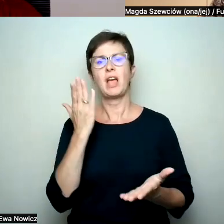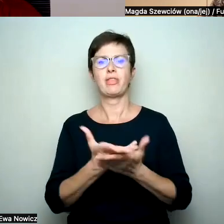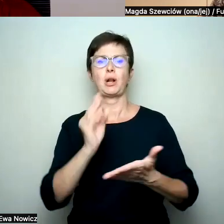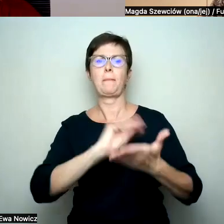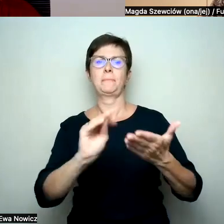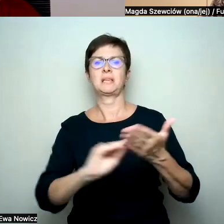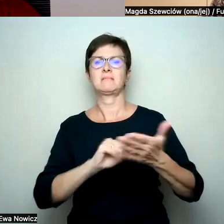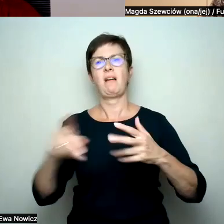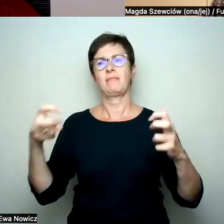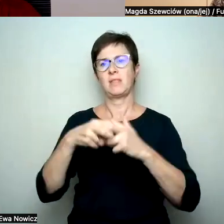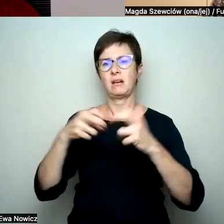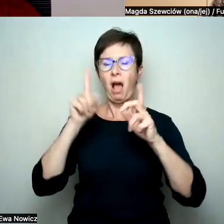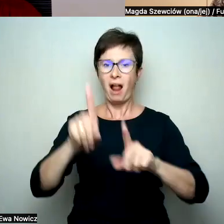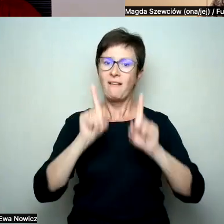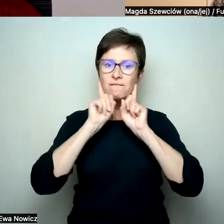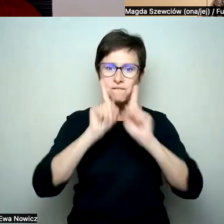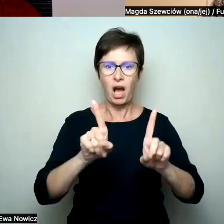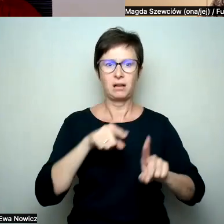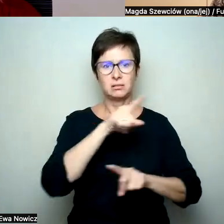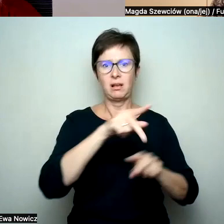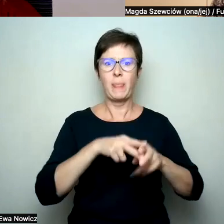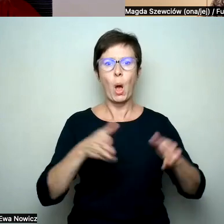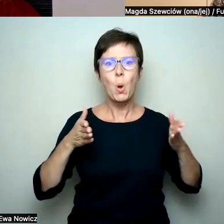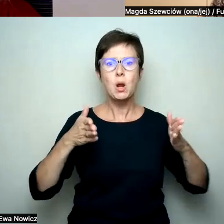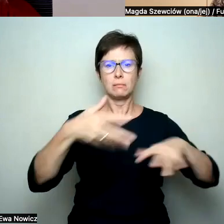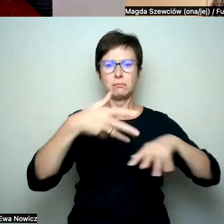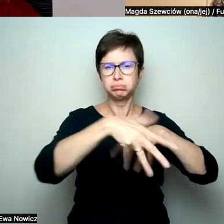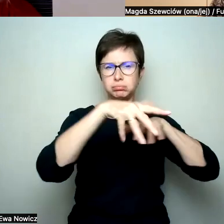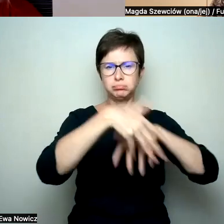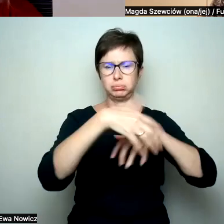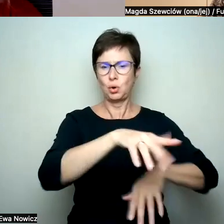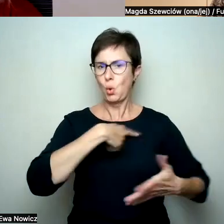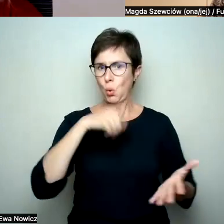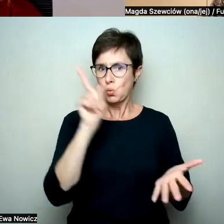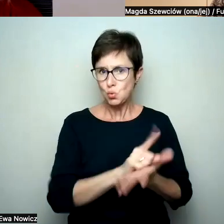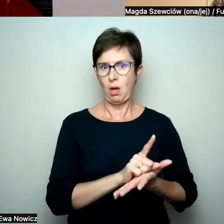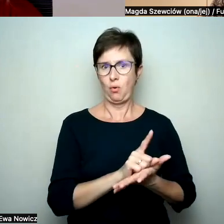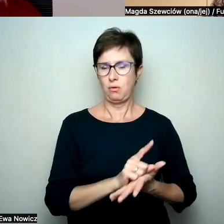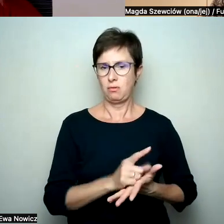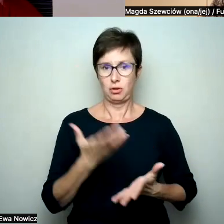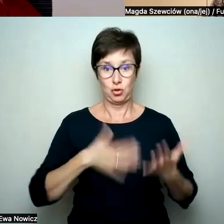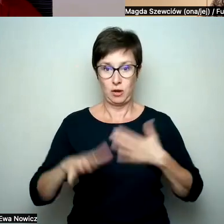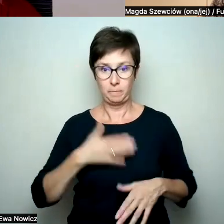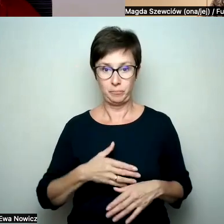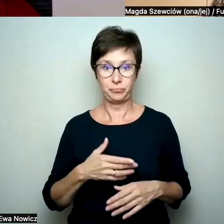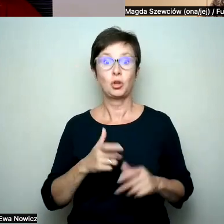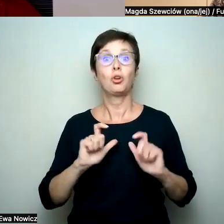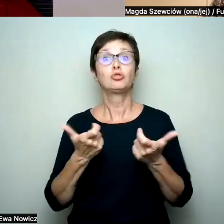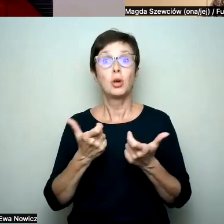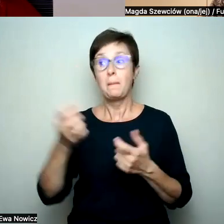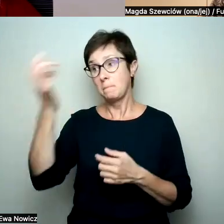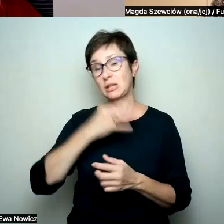nie w internecie, ale faktycznie być na tych ulicach z tymi wszystkimi ludźmi. Więc jeśli coś się zmieniło,